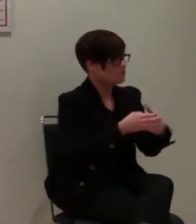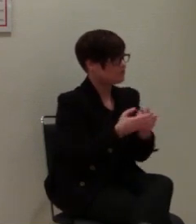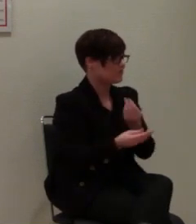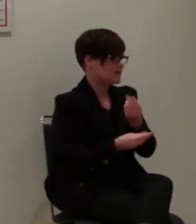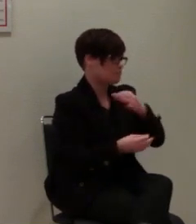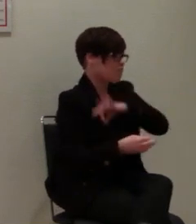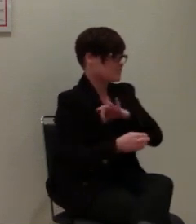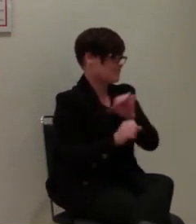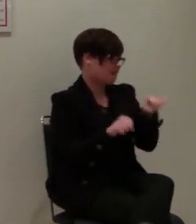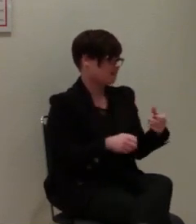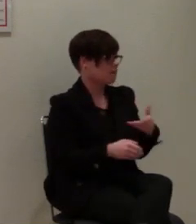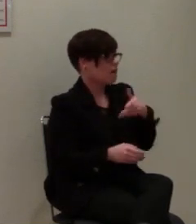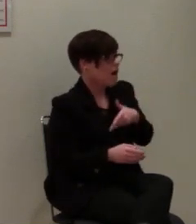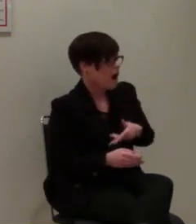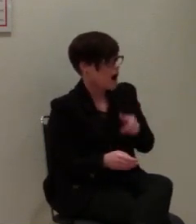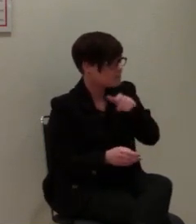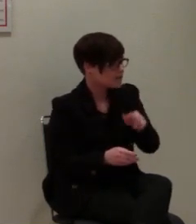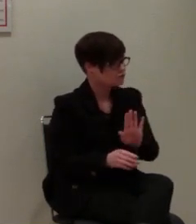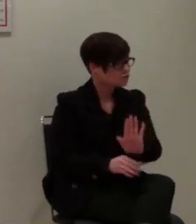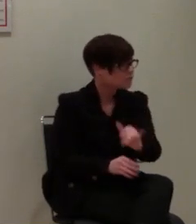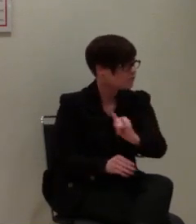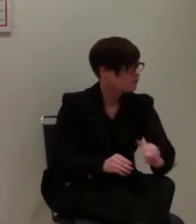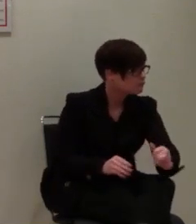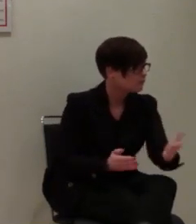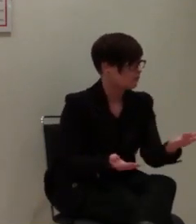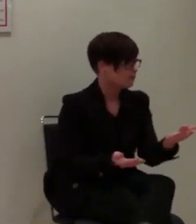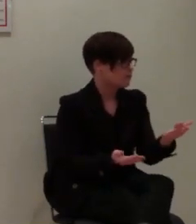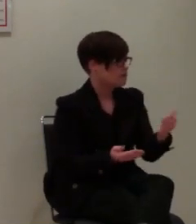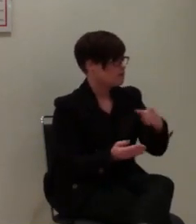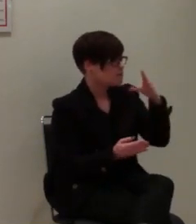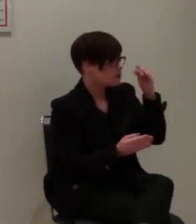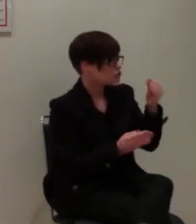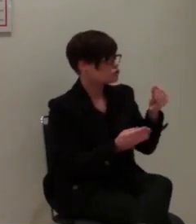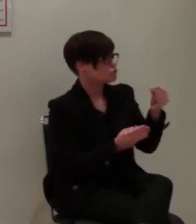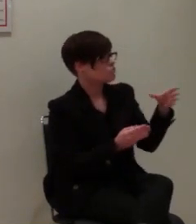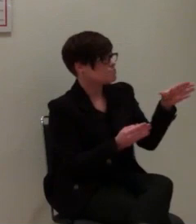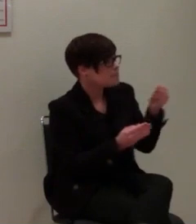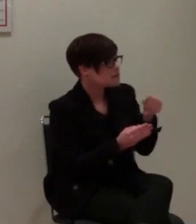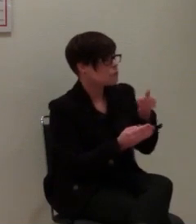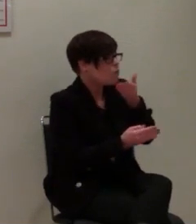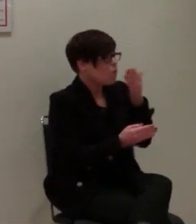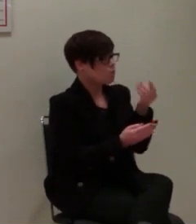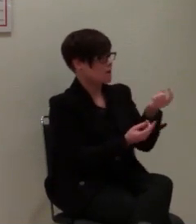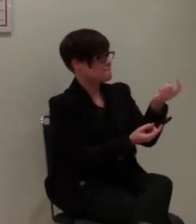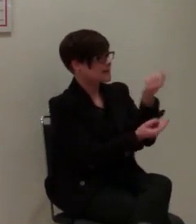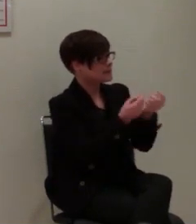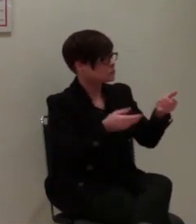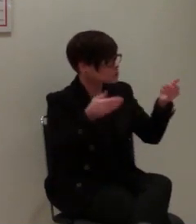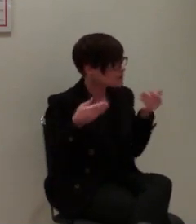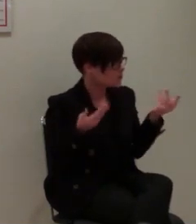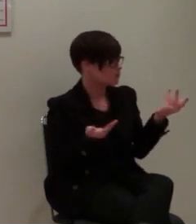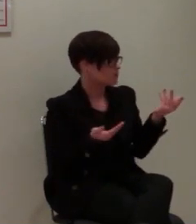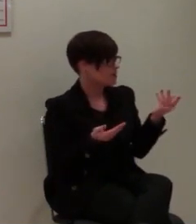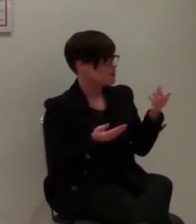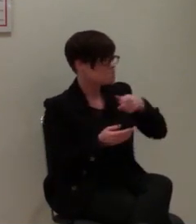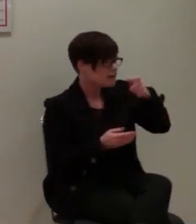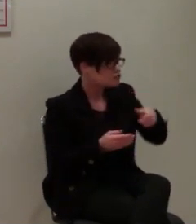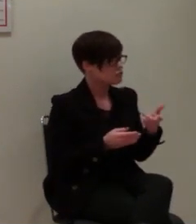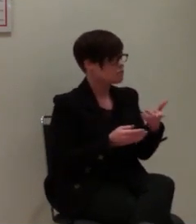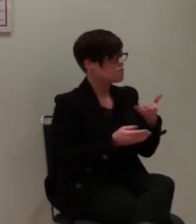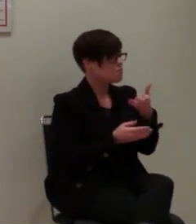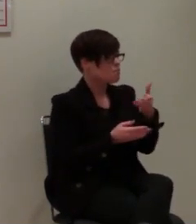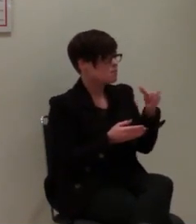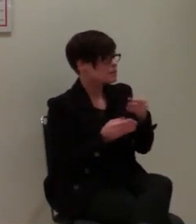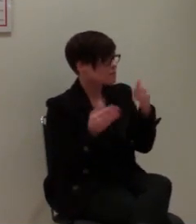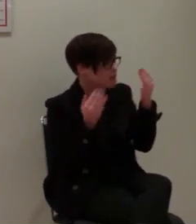können. Arme Menschen und deren Kinder, Menschen mit und ohne Migrationshintergrund, Menschen mit und ohne Beeinträchtigung, aber